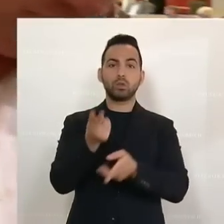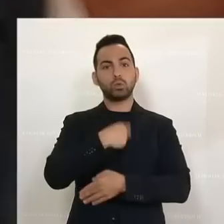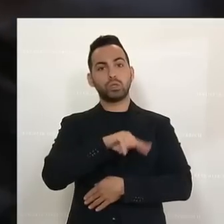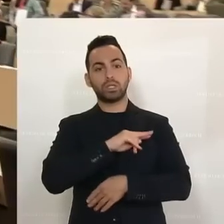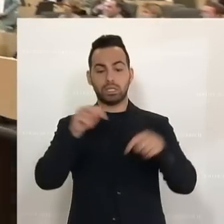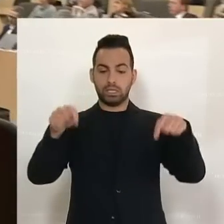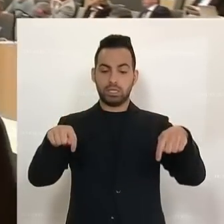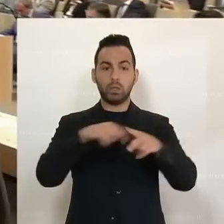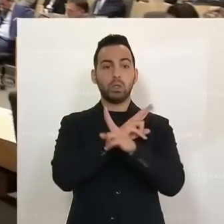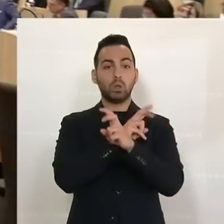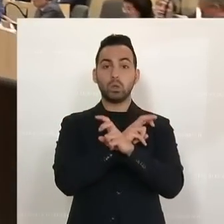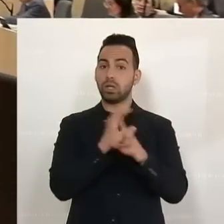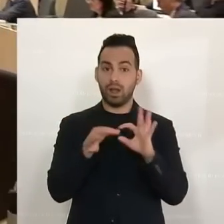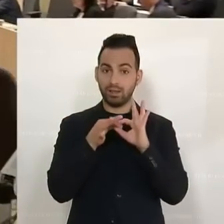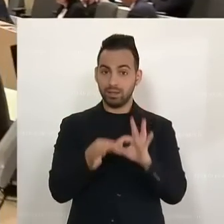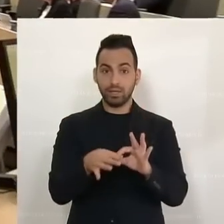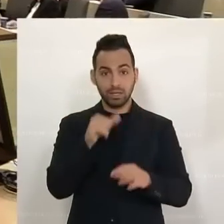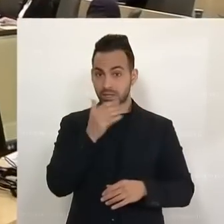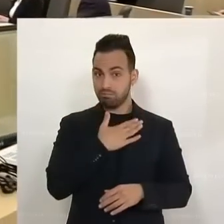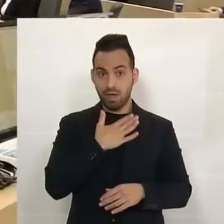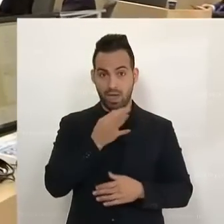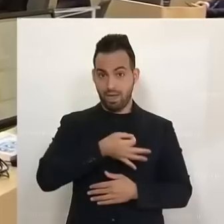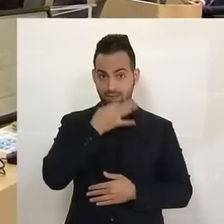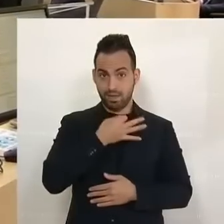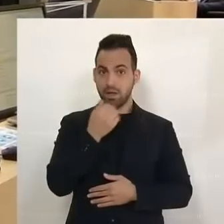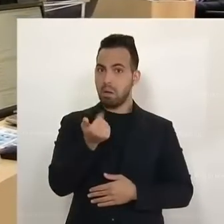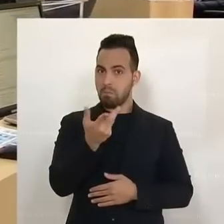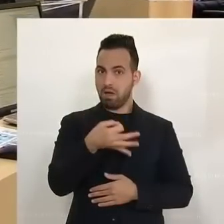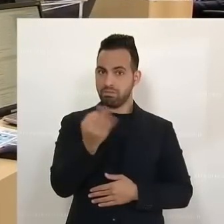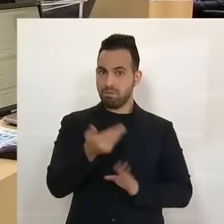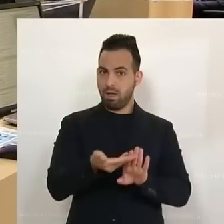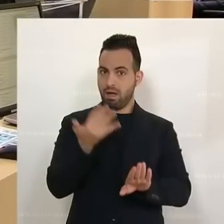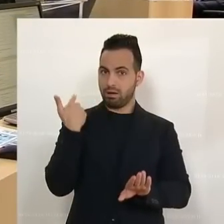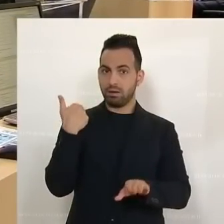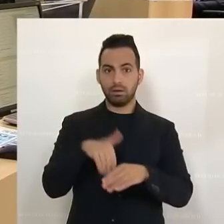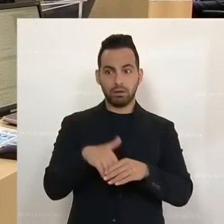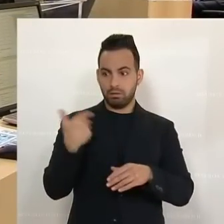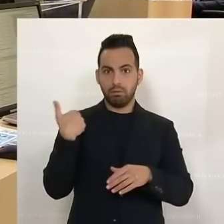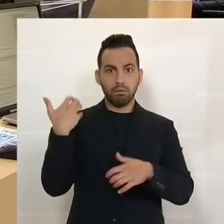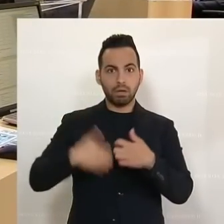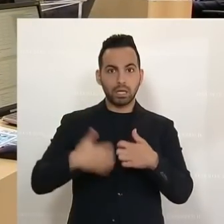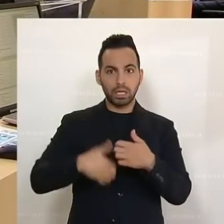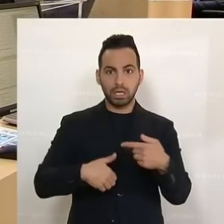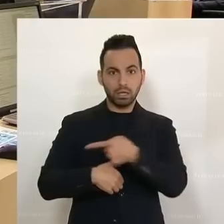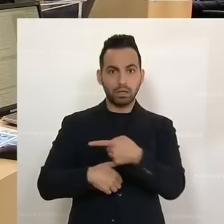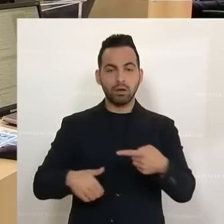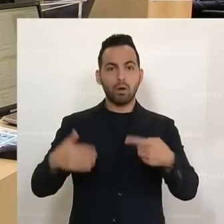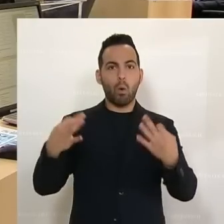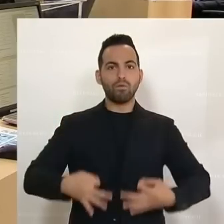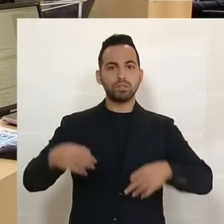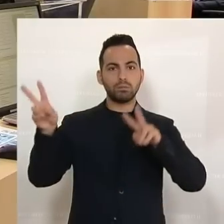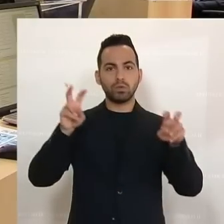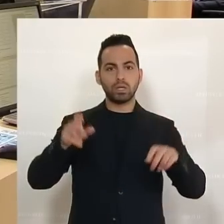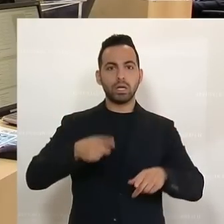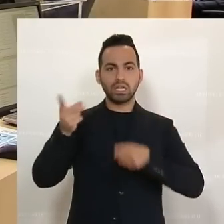Österreich ist, das ist nicht meine Diktion, seit einigen Tagen offiziell Krieg. Es ist offizielles Motto gewesen von